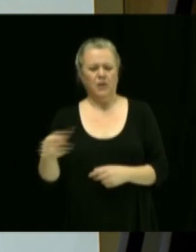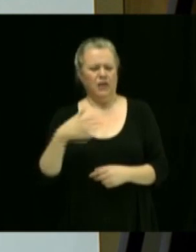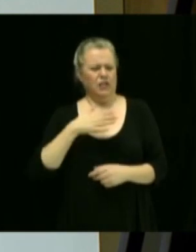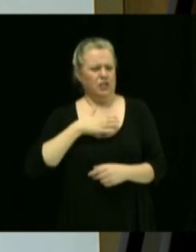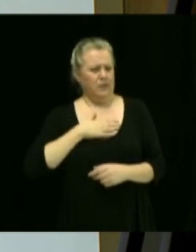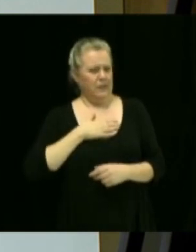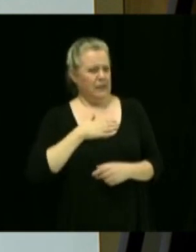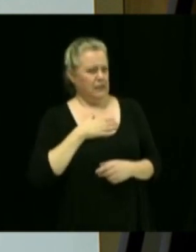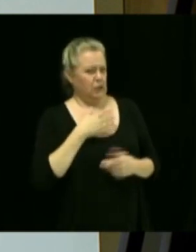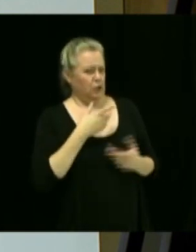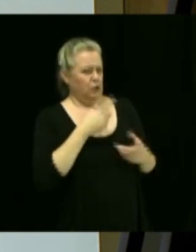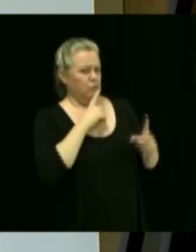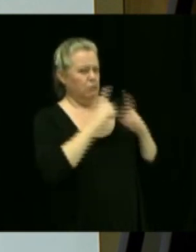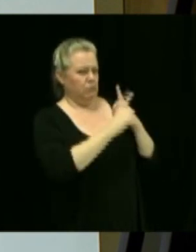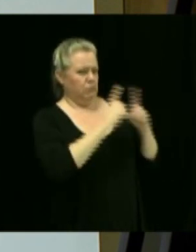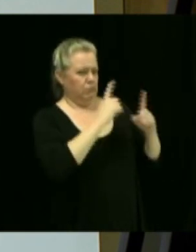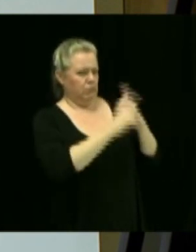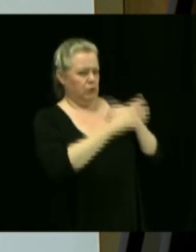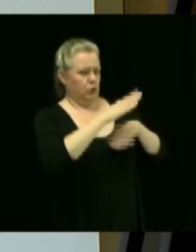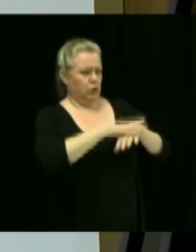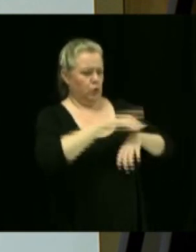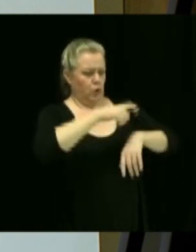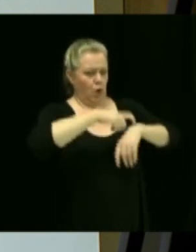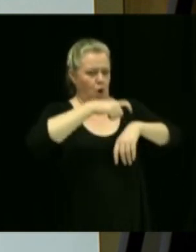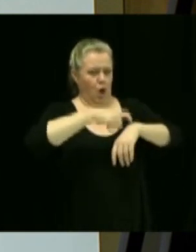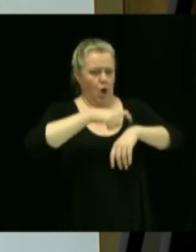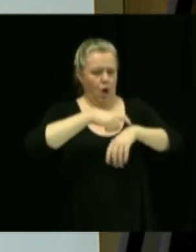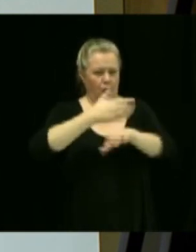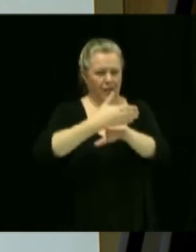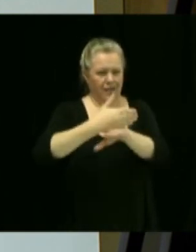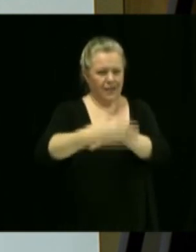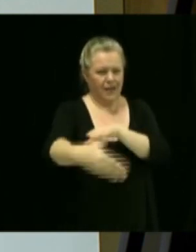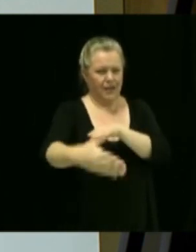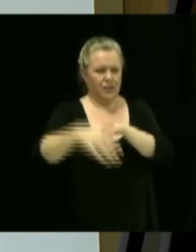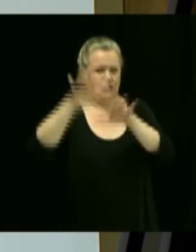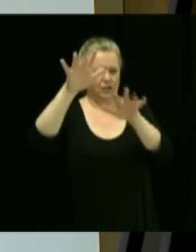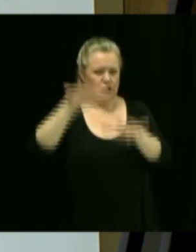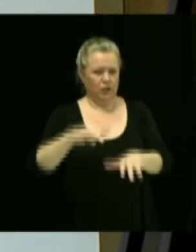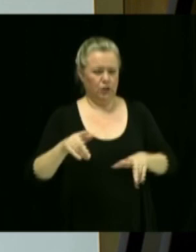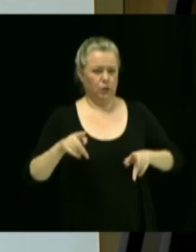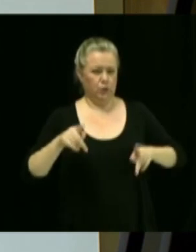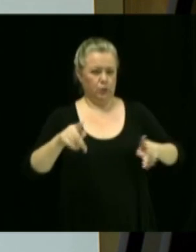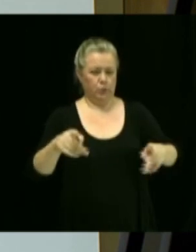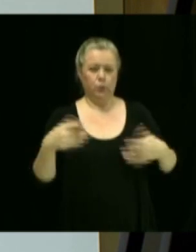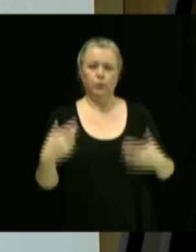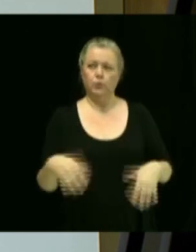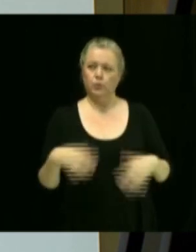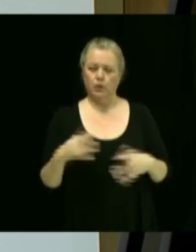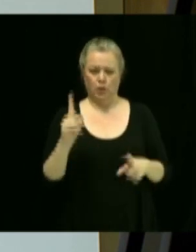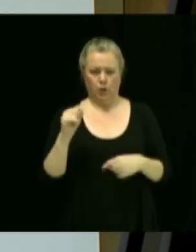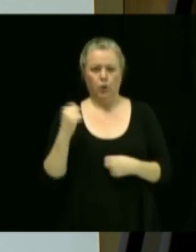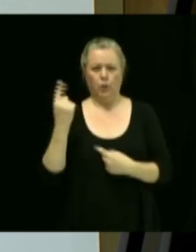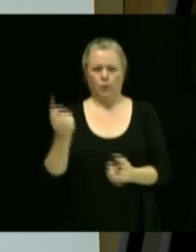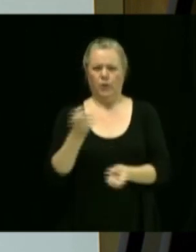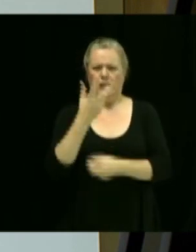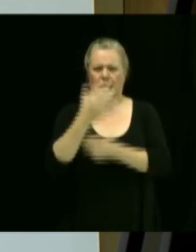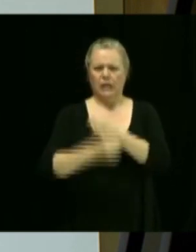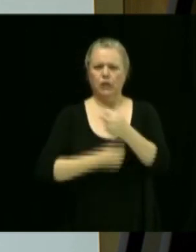'opération du déneigement des rues. Depuis quelques années, les rues sont rarement ouvertes avant 7 heures le matin.